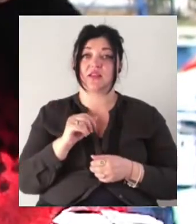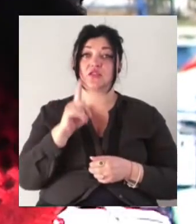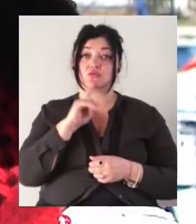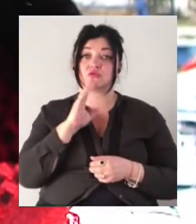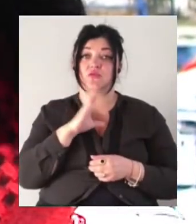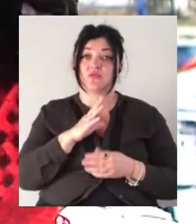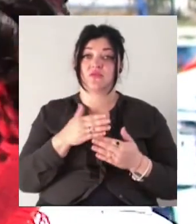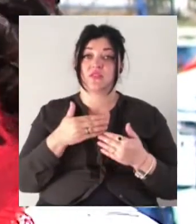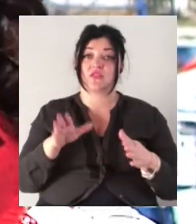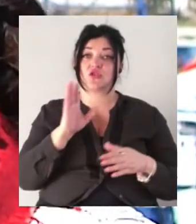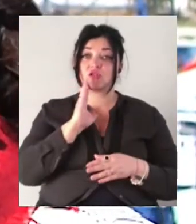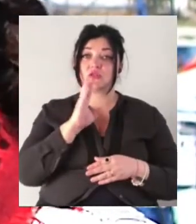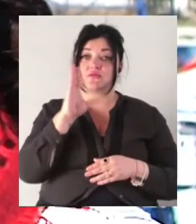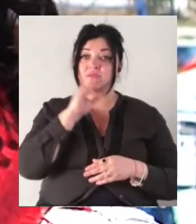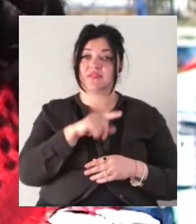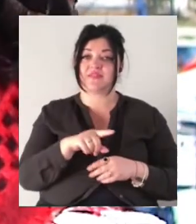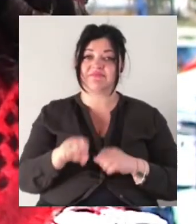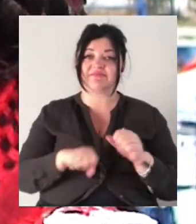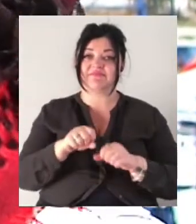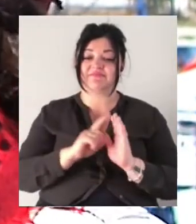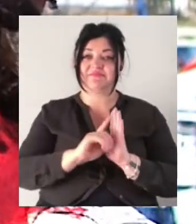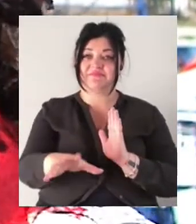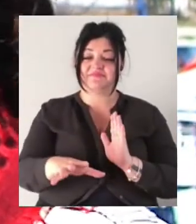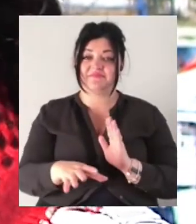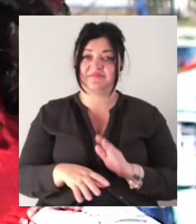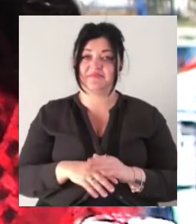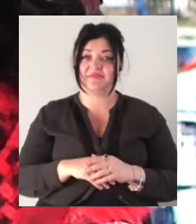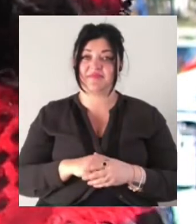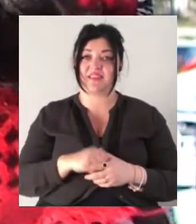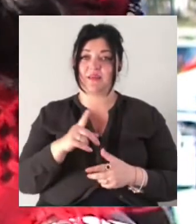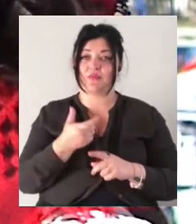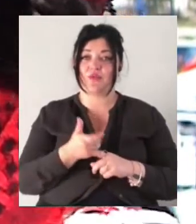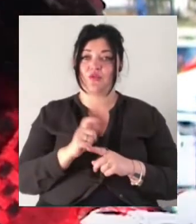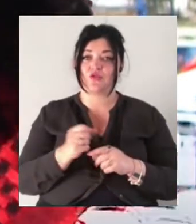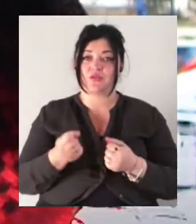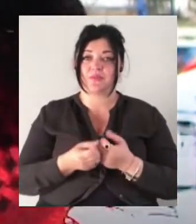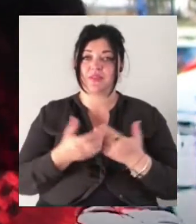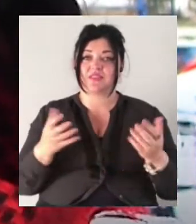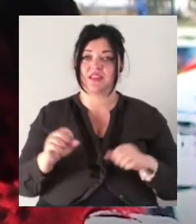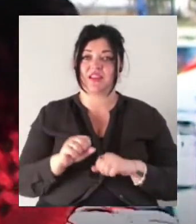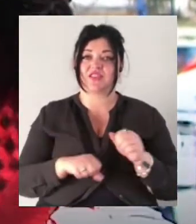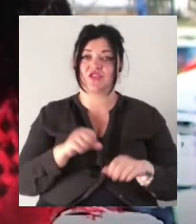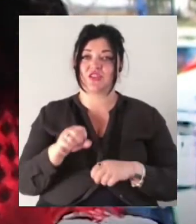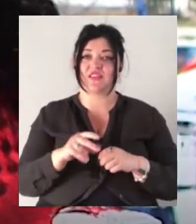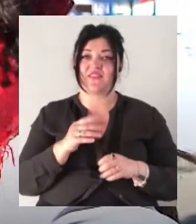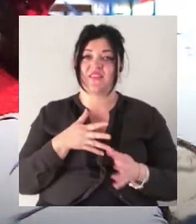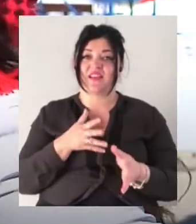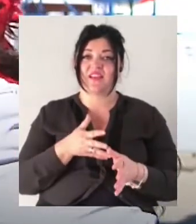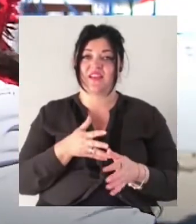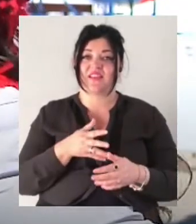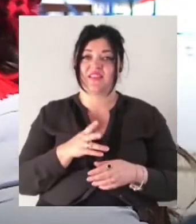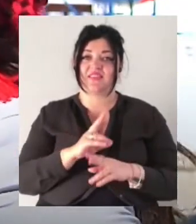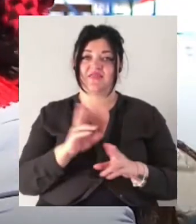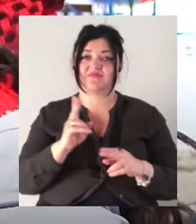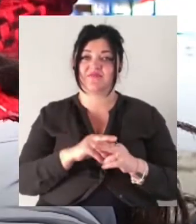тож жінка встигла по ній проїхатись. Там дуже просторно, їдеш на велике просто і ніхто тебе не збиває, не волнуєшся. Вообще,